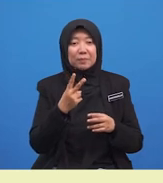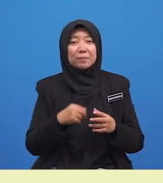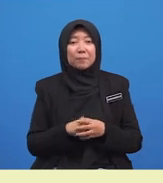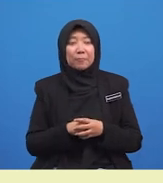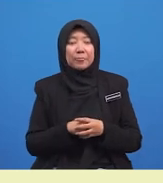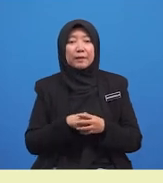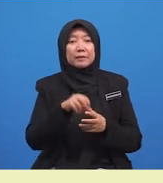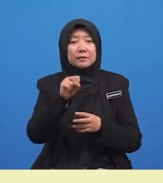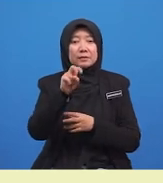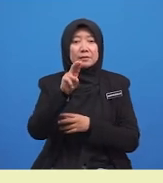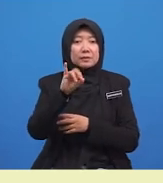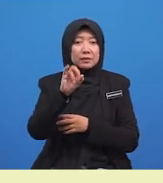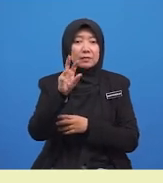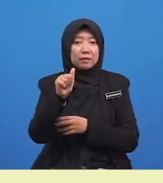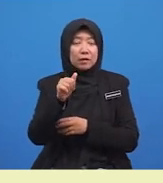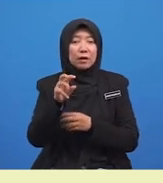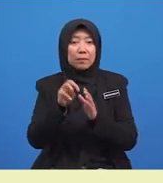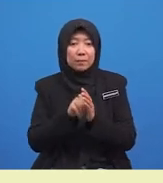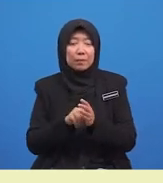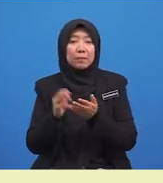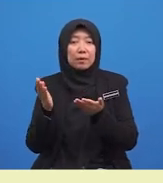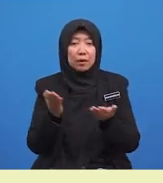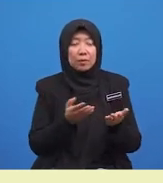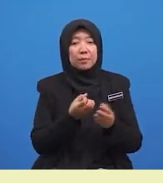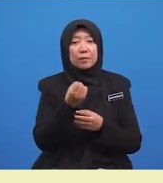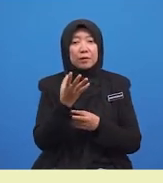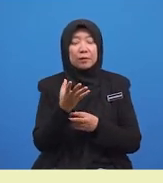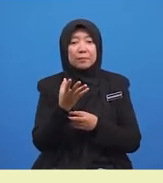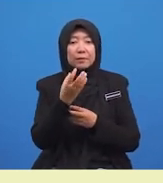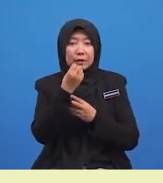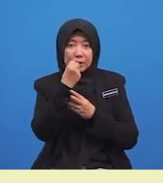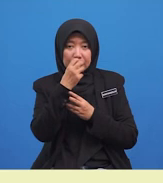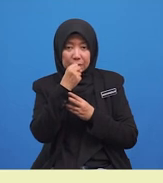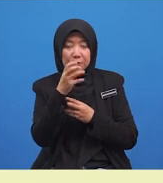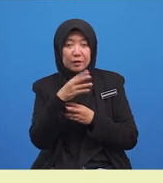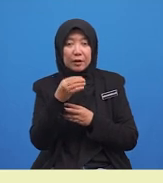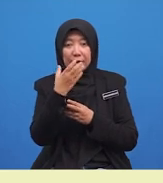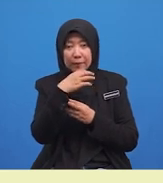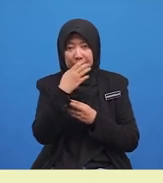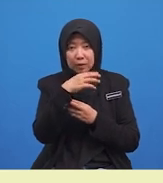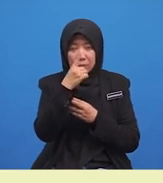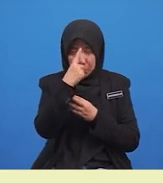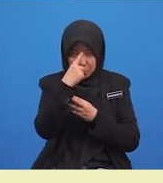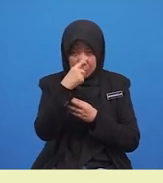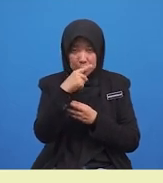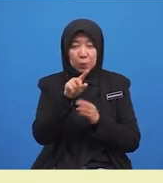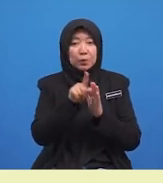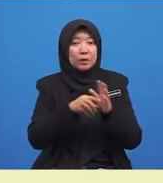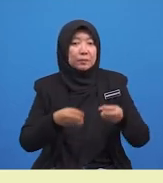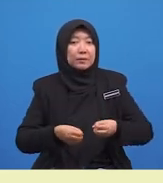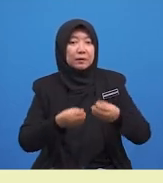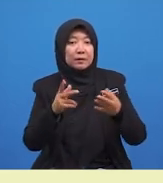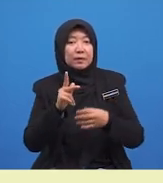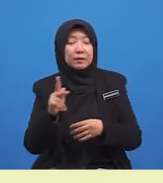Siva membawa beberapa biji limau dan apel untuk diberikan